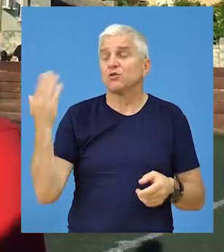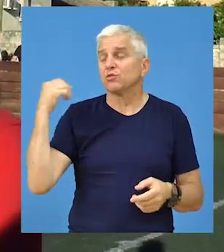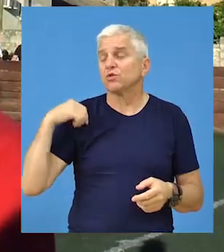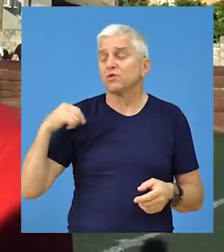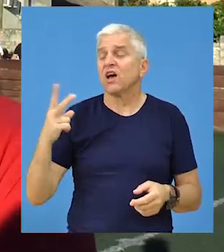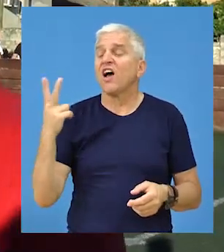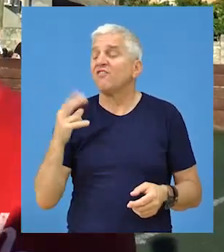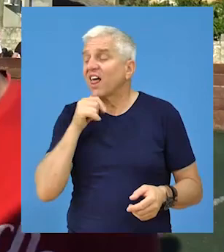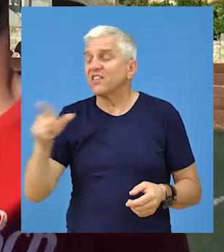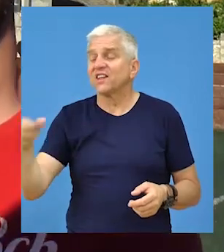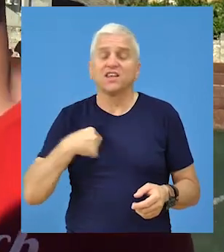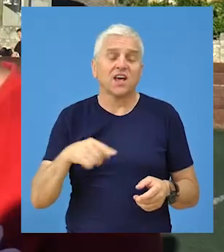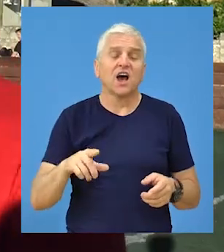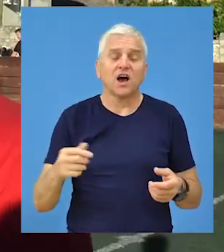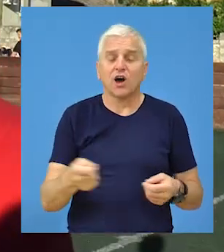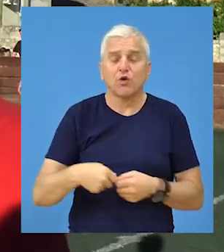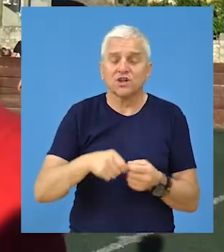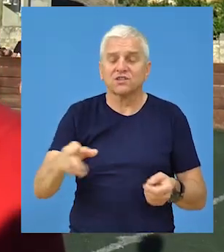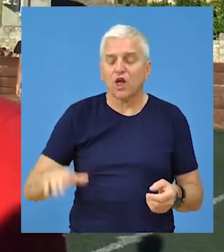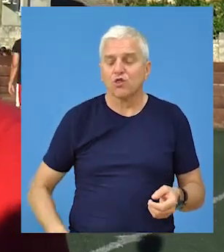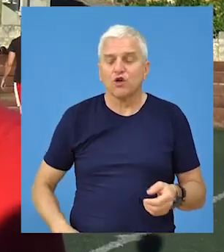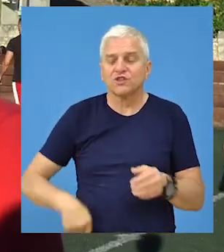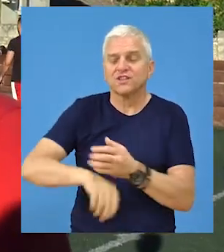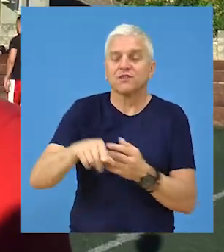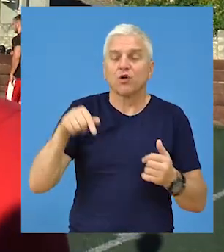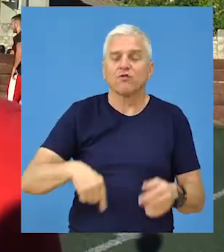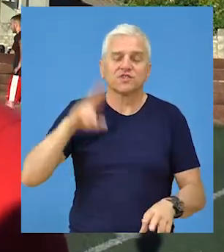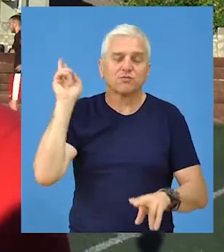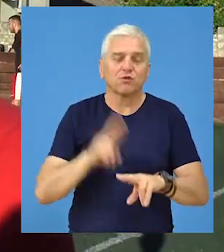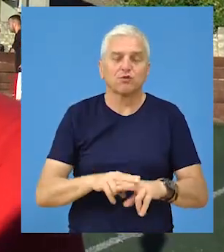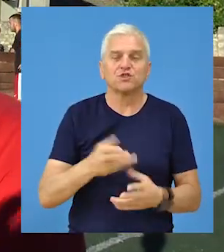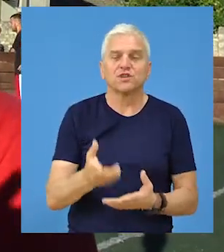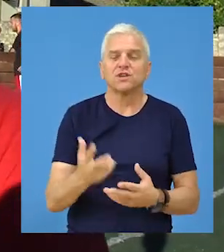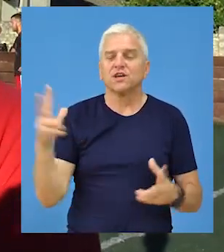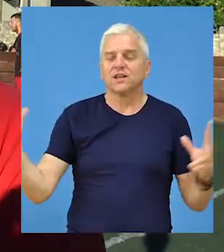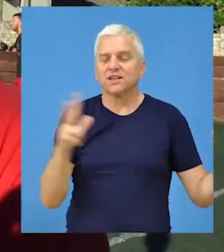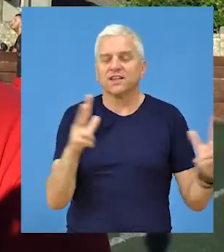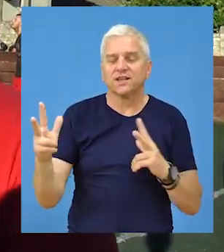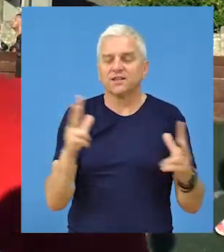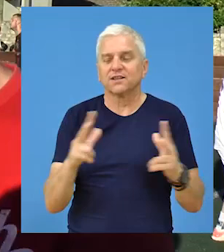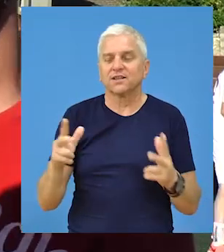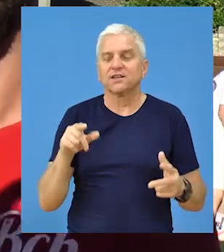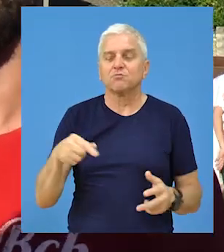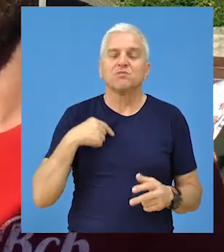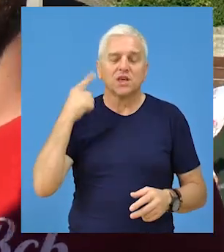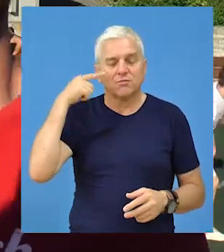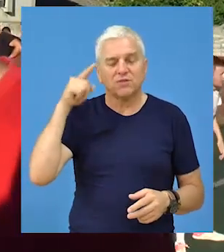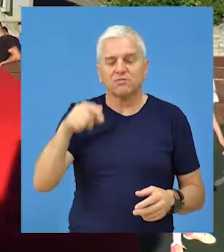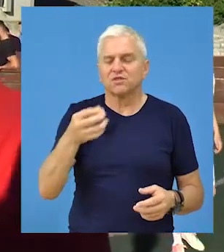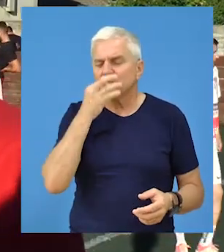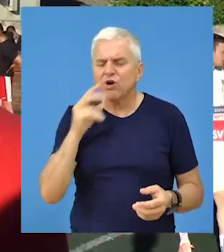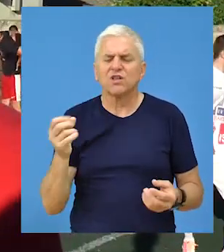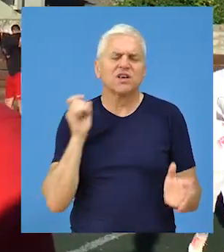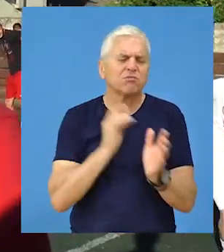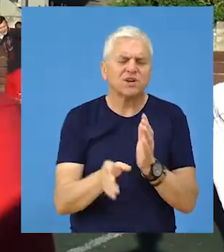prvašne godine kad smo Badam Varkučinje organizirali i turniru na ložnom tenisu. Ovaj godine smo se odlučili za 3 na 3. Mislimo da